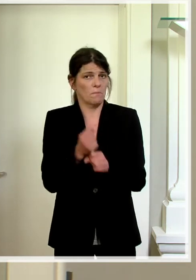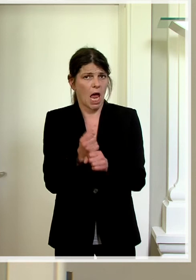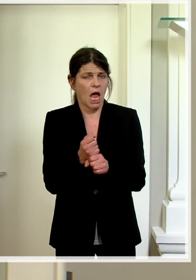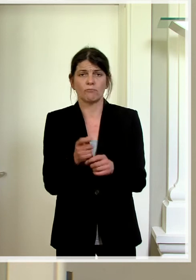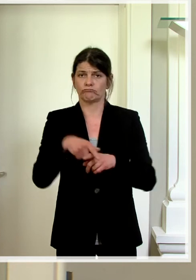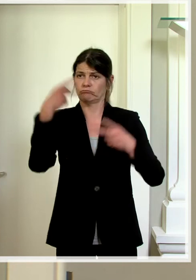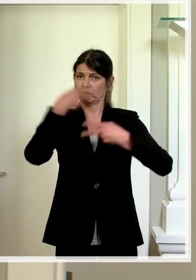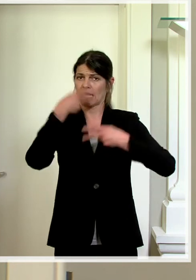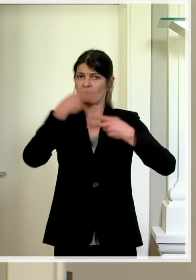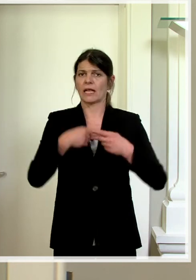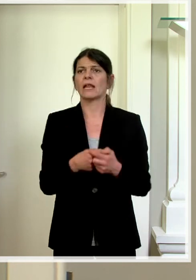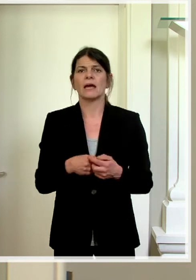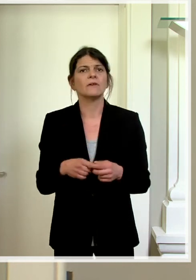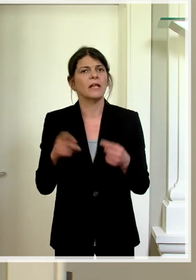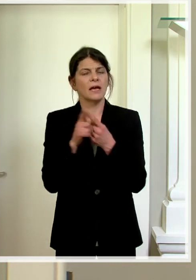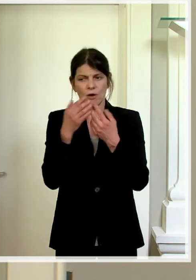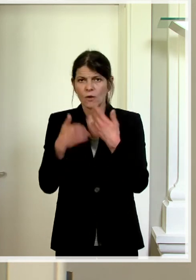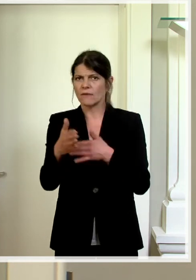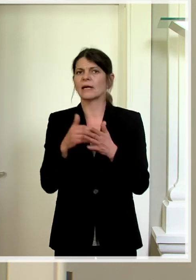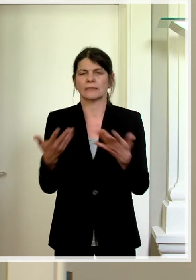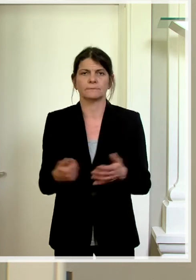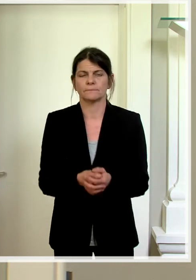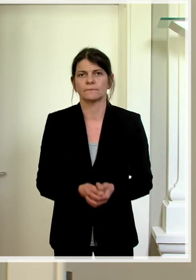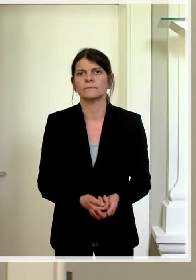selbstverständlich auch übers Telefon ist auch möglich, ja.